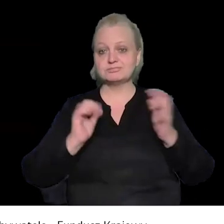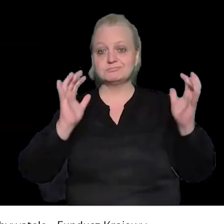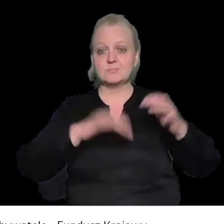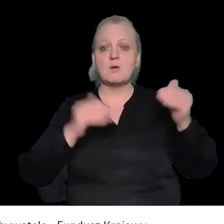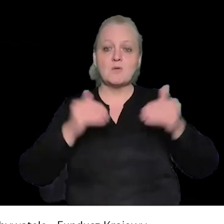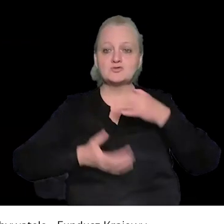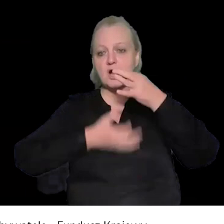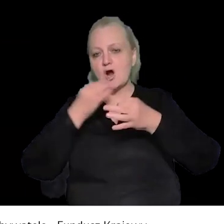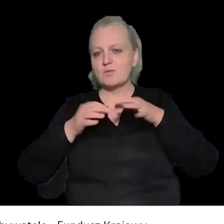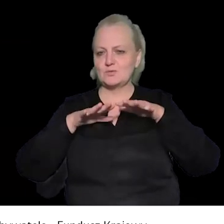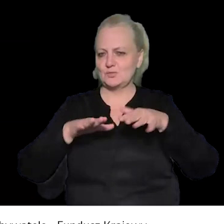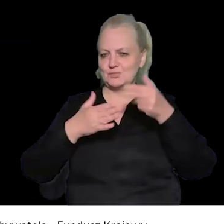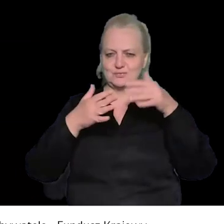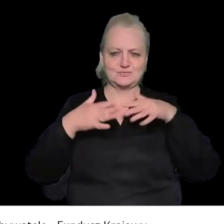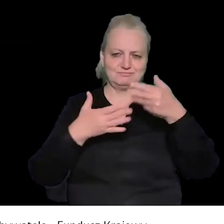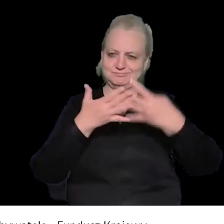ja myślę, że tak,